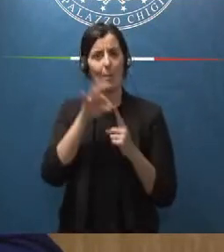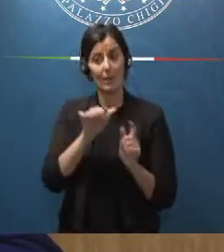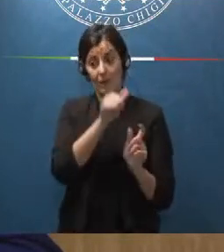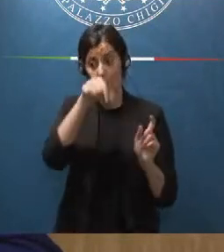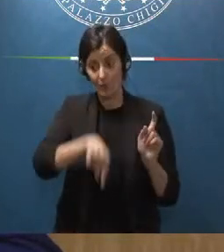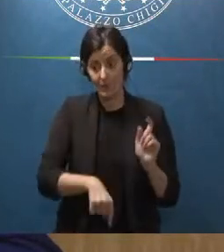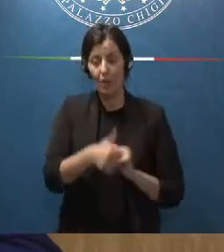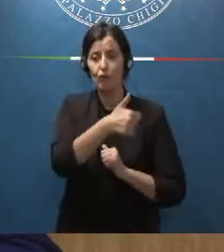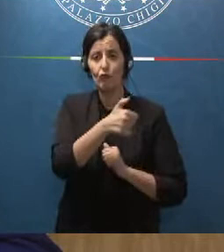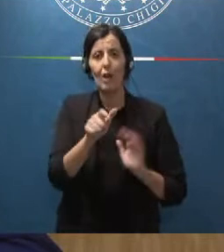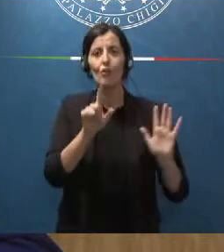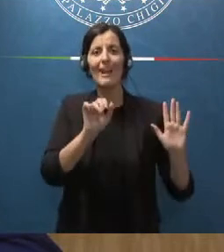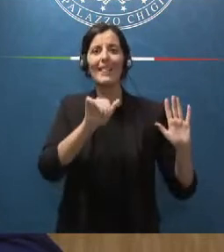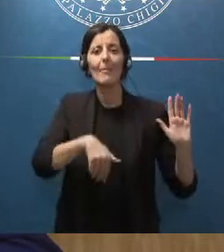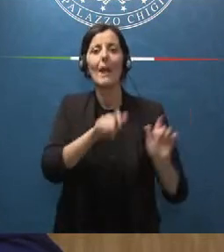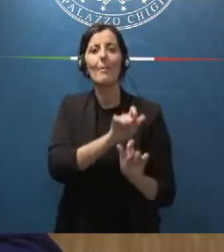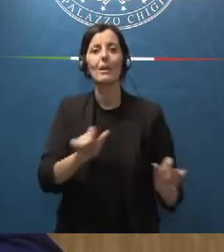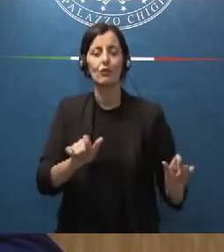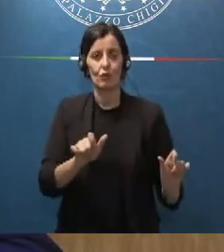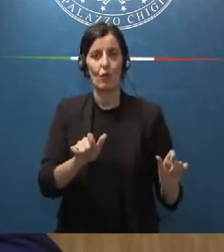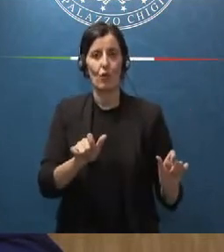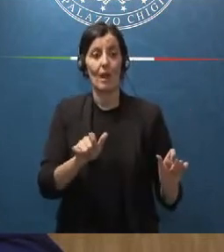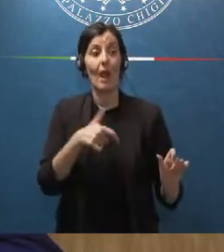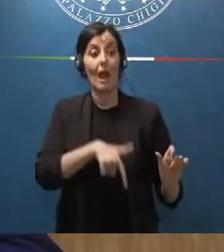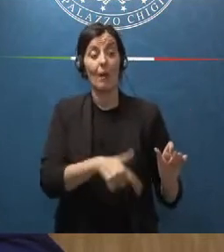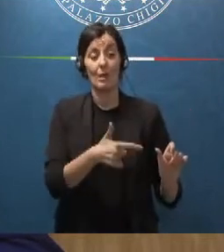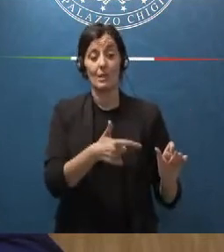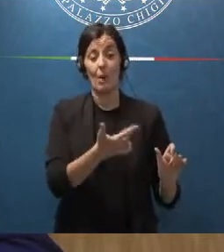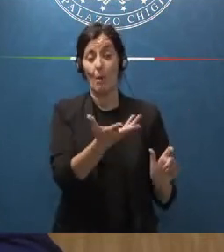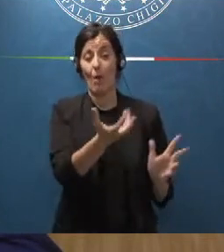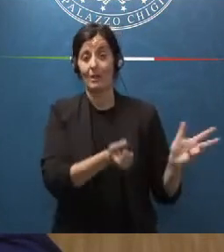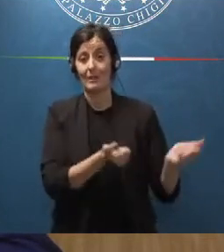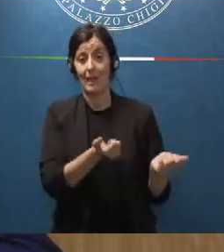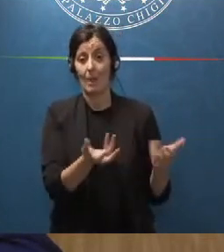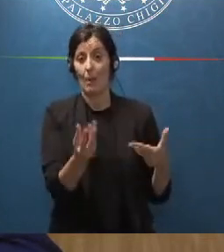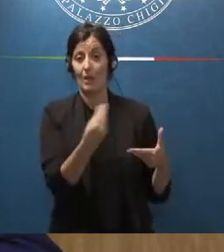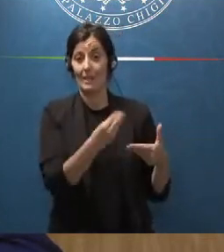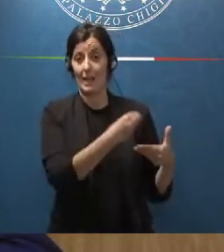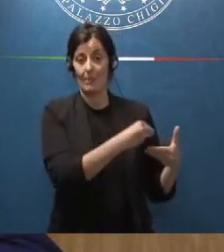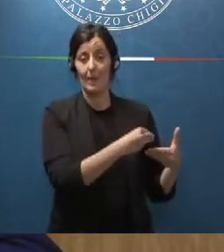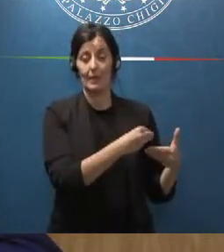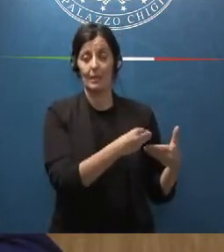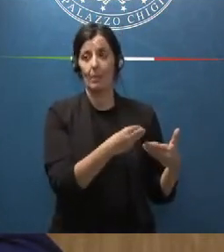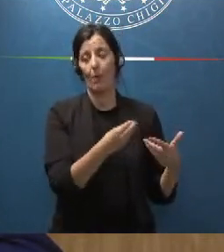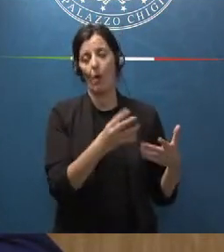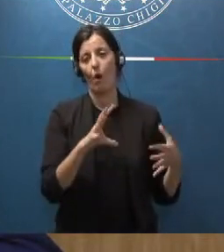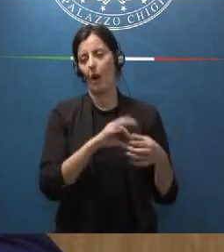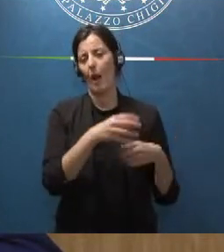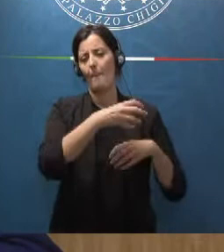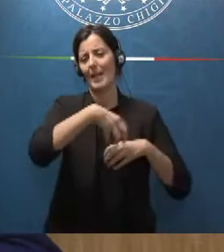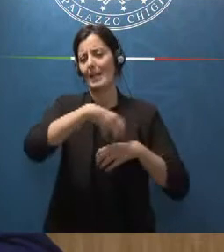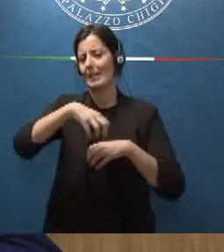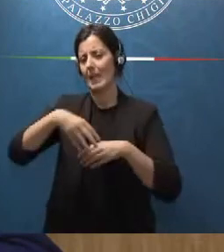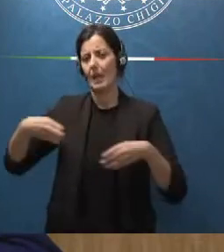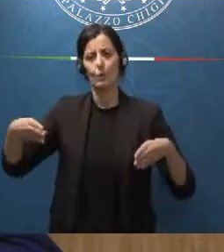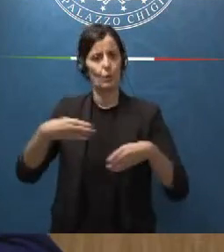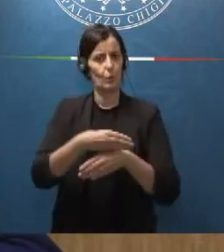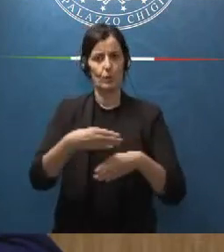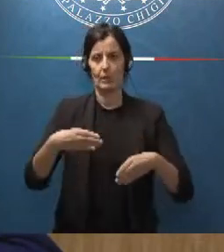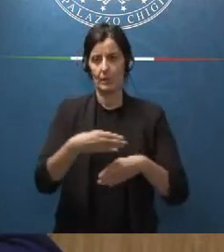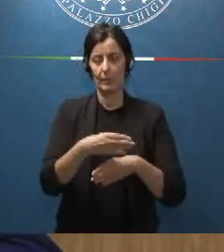mila persone e questi inserimenti riguardano un po' tutti i ministeri quindi c'è un